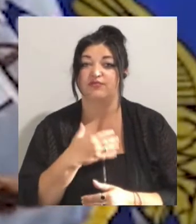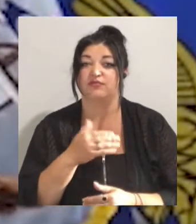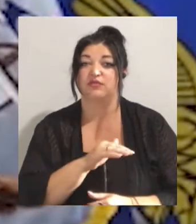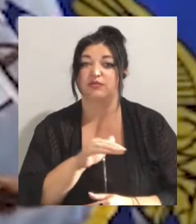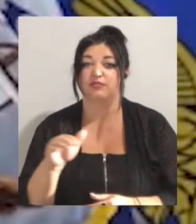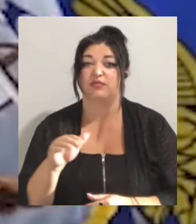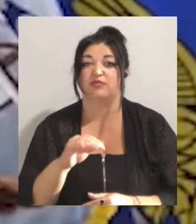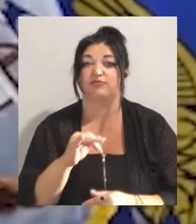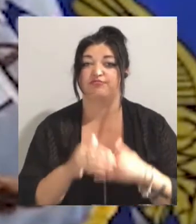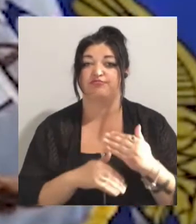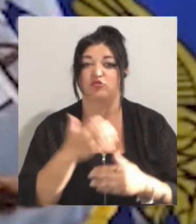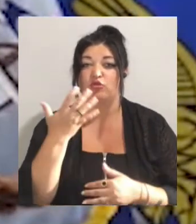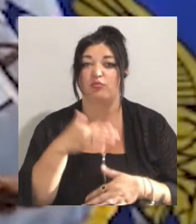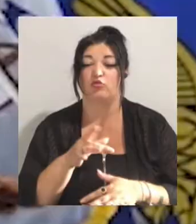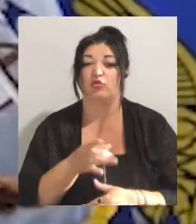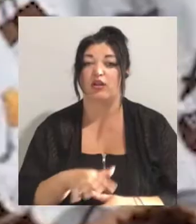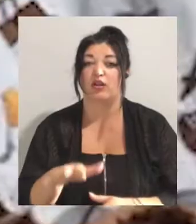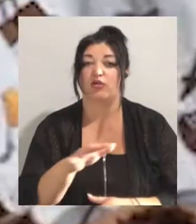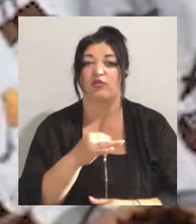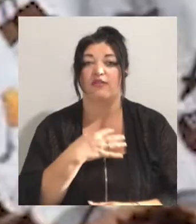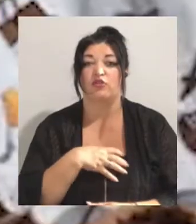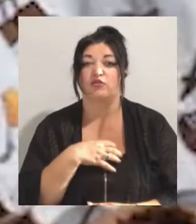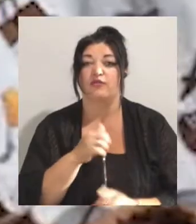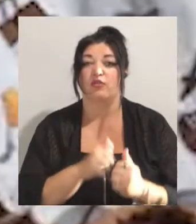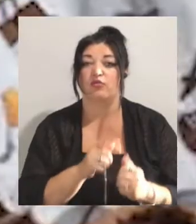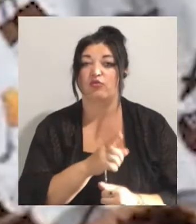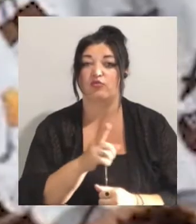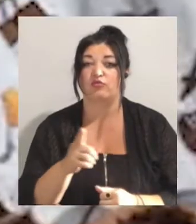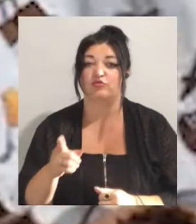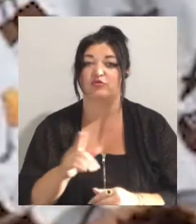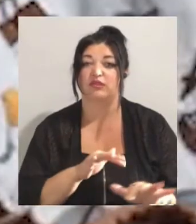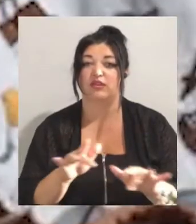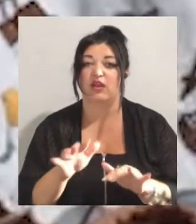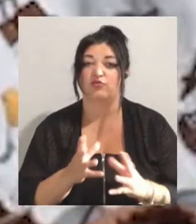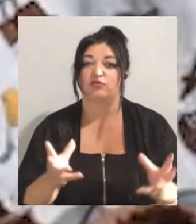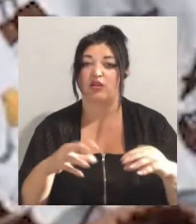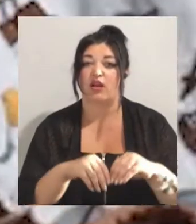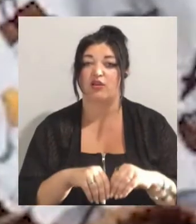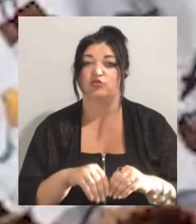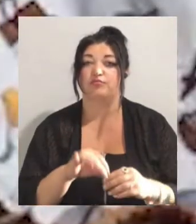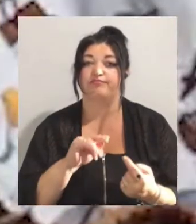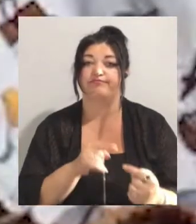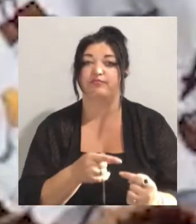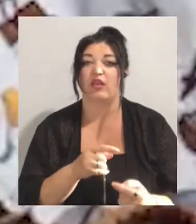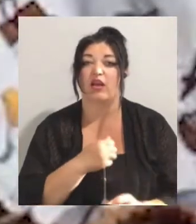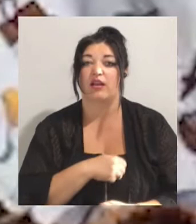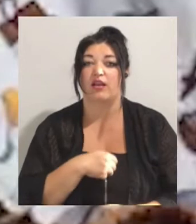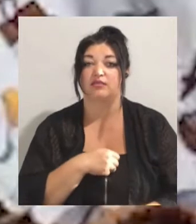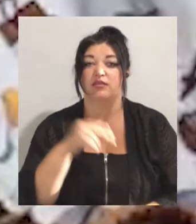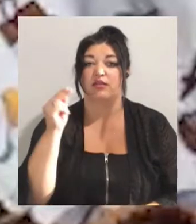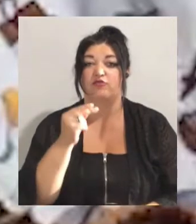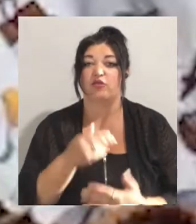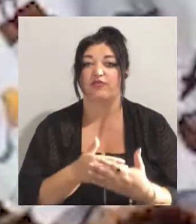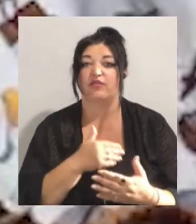чорноморського регіону, але й важливість можливості безперебійної діяльності разом та стримування агресії. Навчання варіюється від морських оборонних